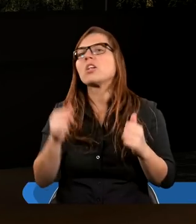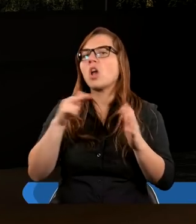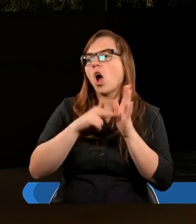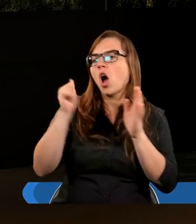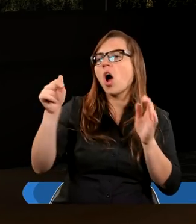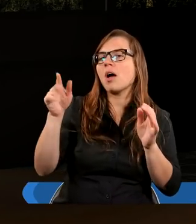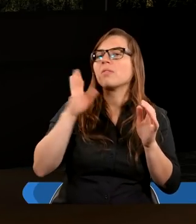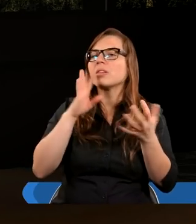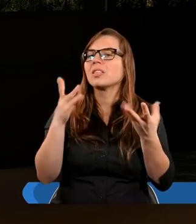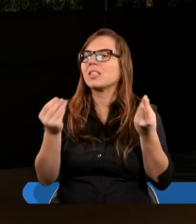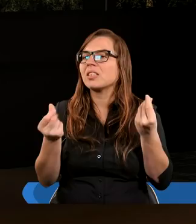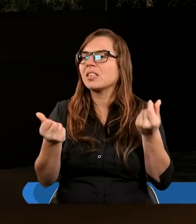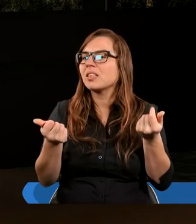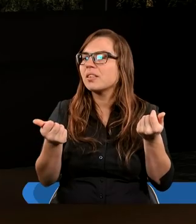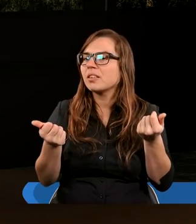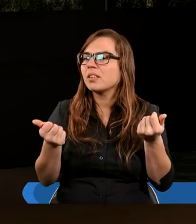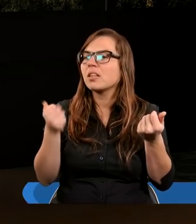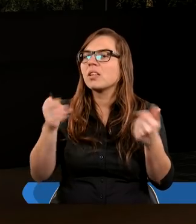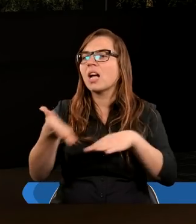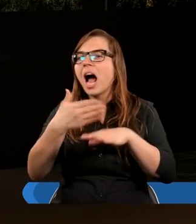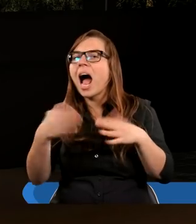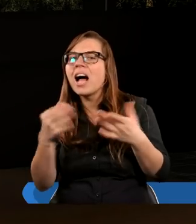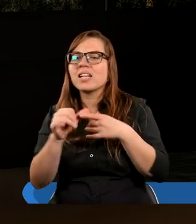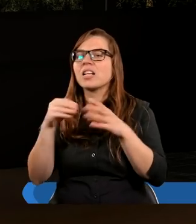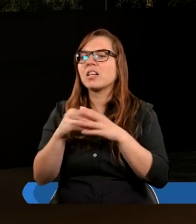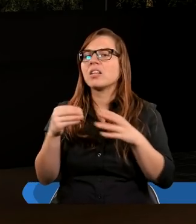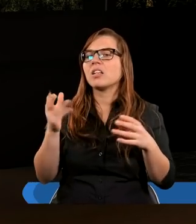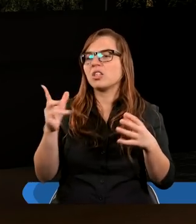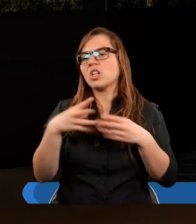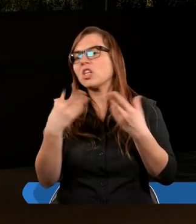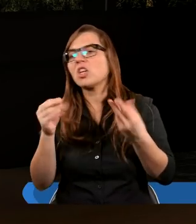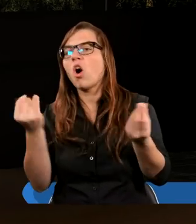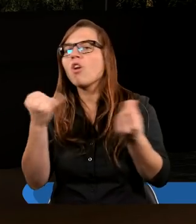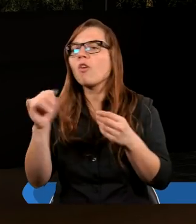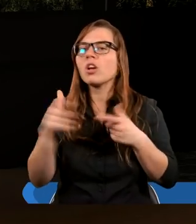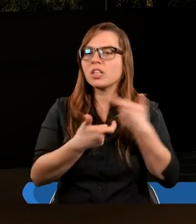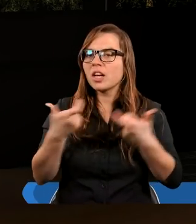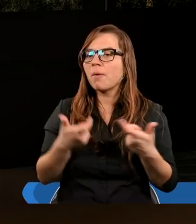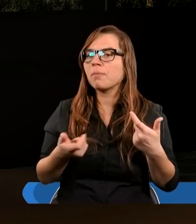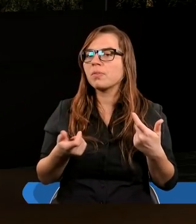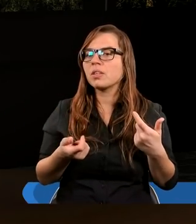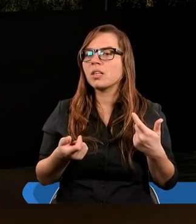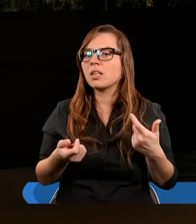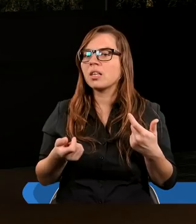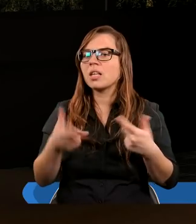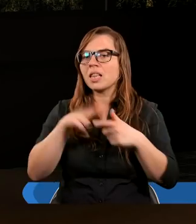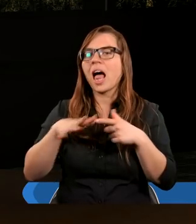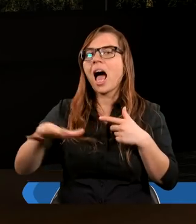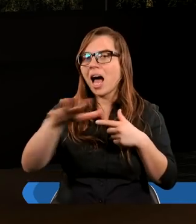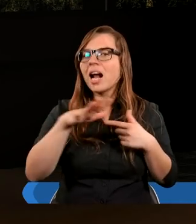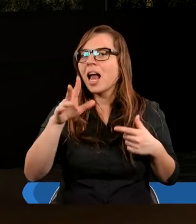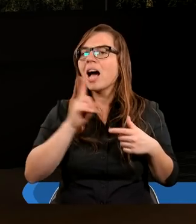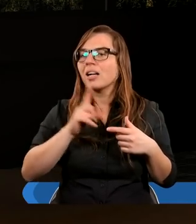odchodzi później, prawda? Tak jak na przykład kraje gdzieś tam, gdzie teraz wojny się jakieś toczą na tle religijnym,